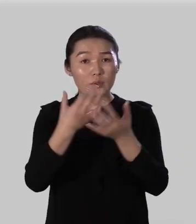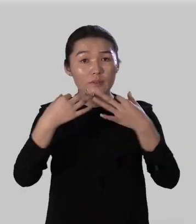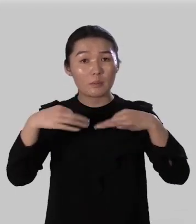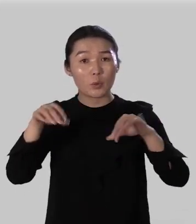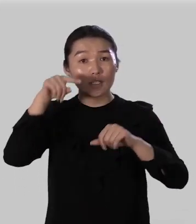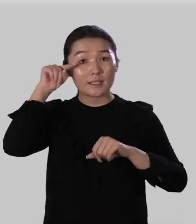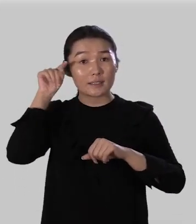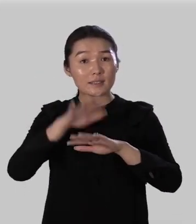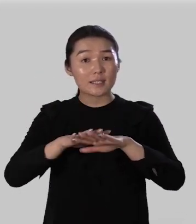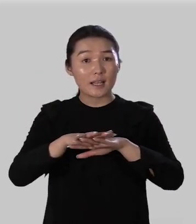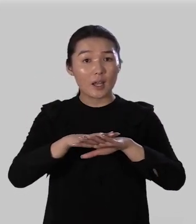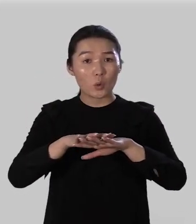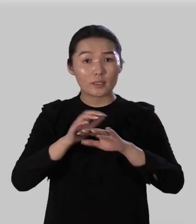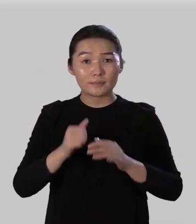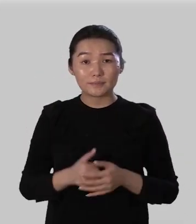кыргызский народ